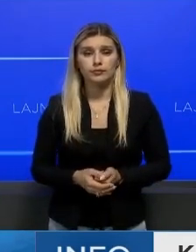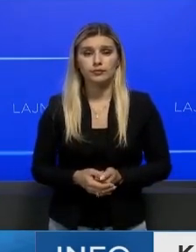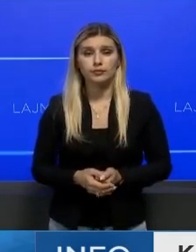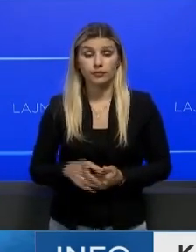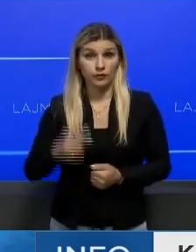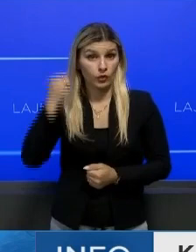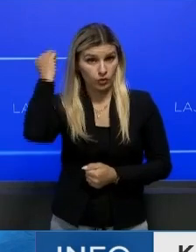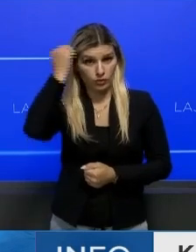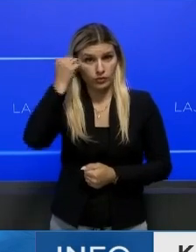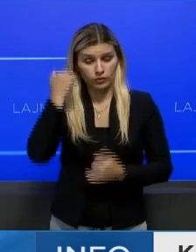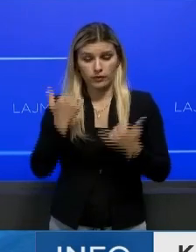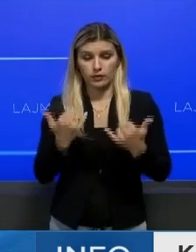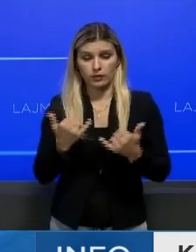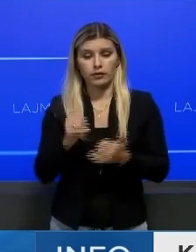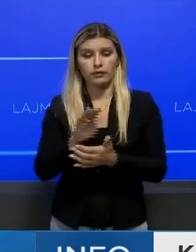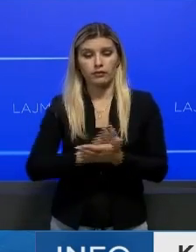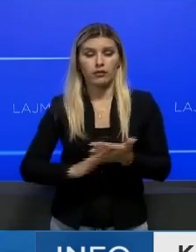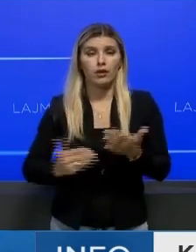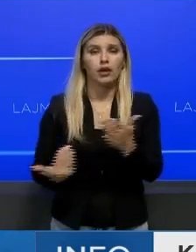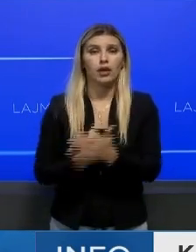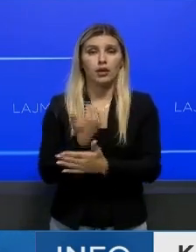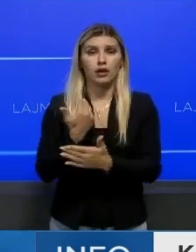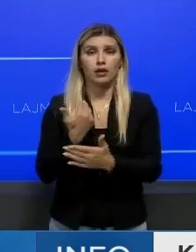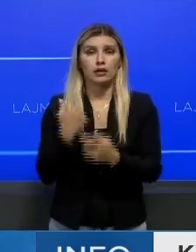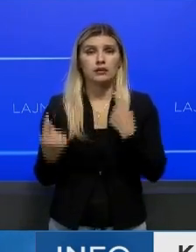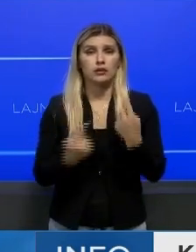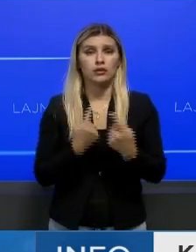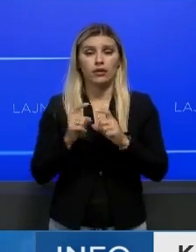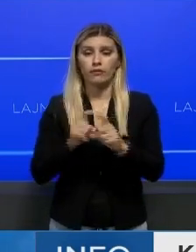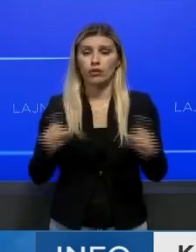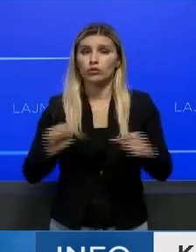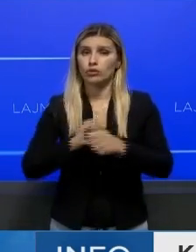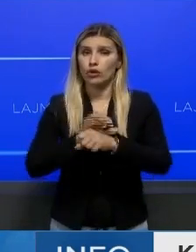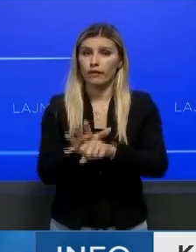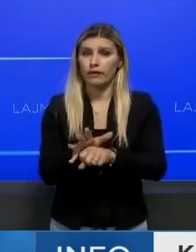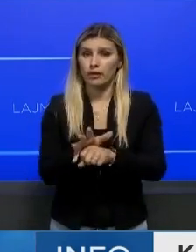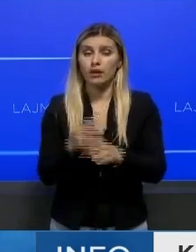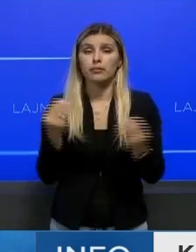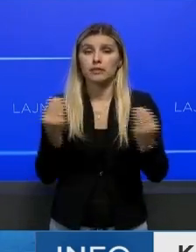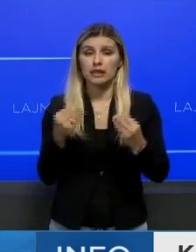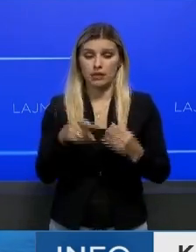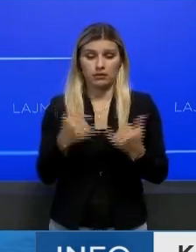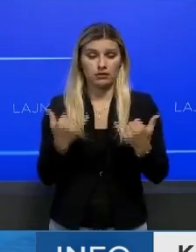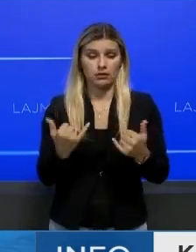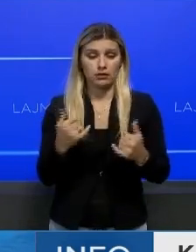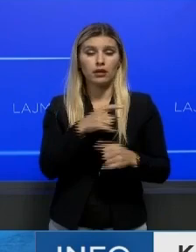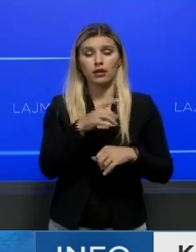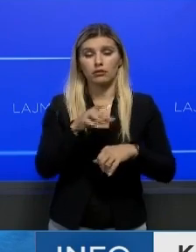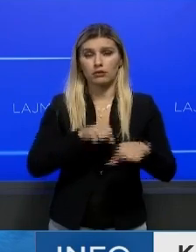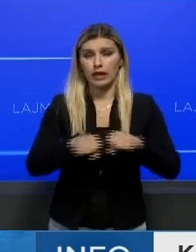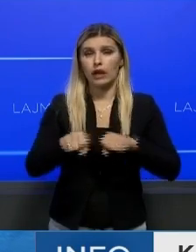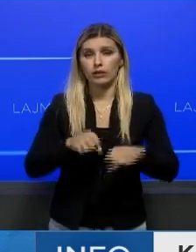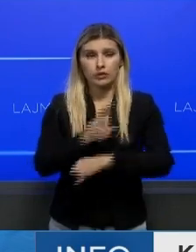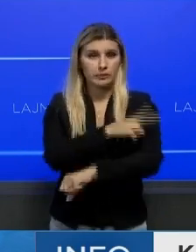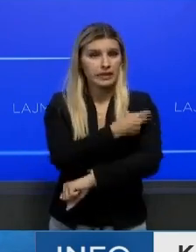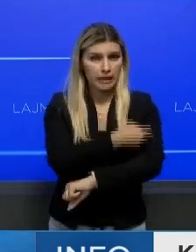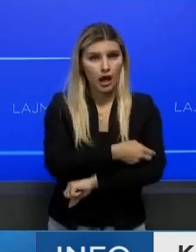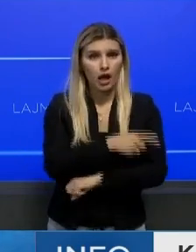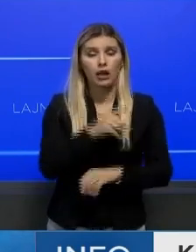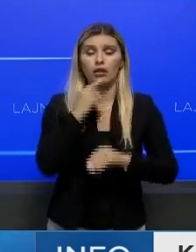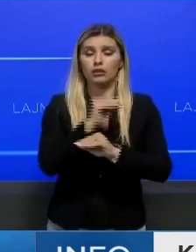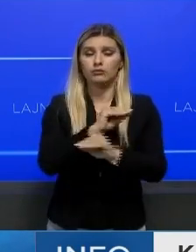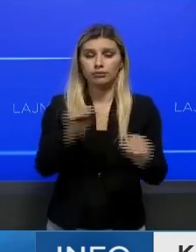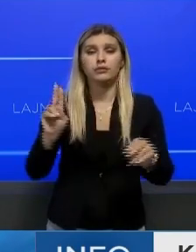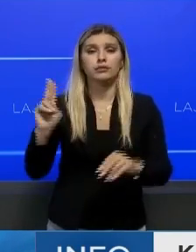Kosova atashme ka hyrë në një faz tjetër të pandemis Covid-19. Për këtë shkak, Drejtuasi i Shësëkë Ukës Valbën Krasnici